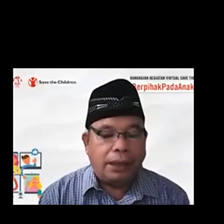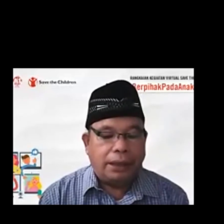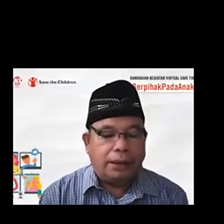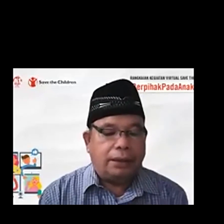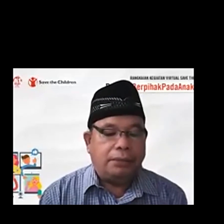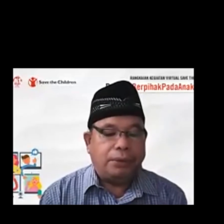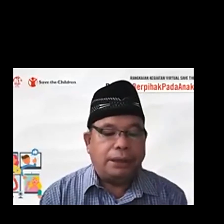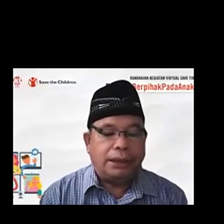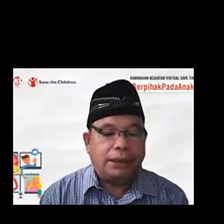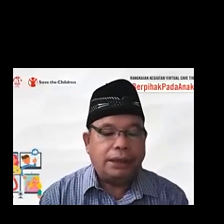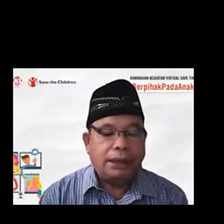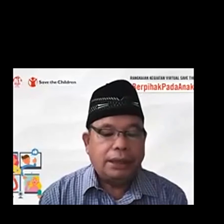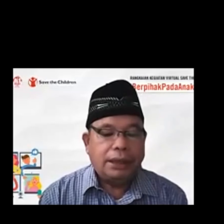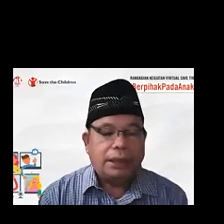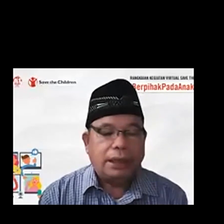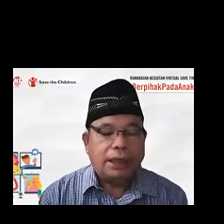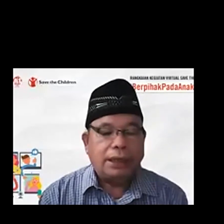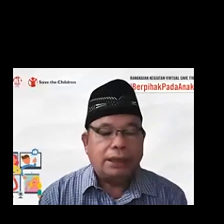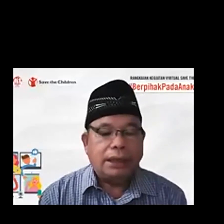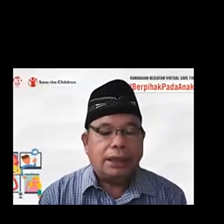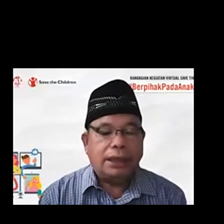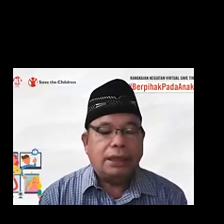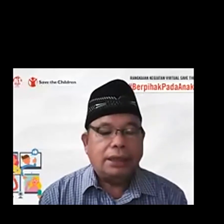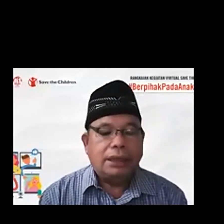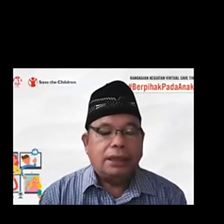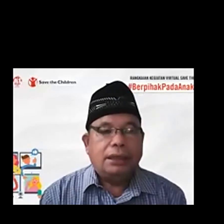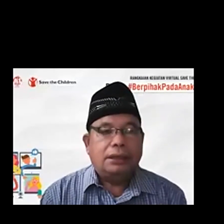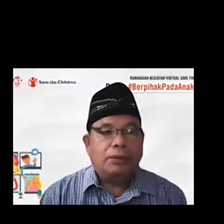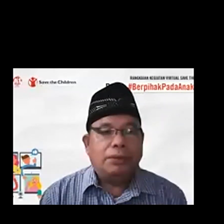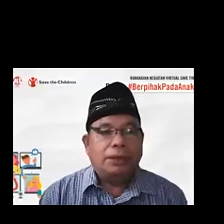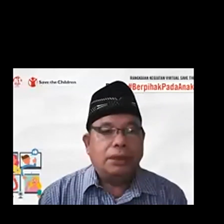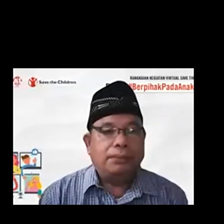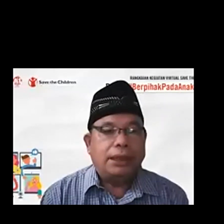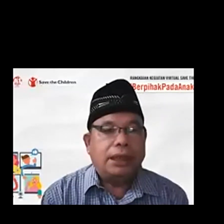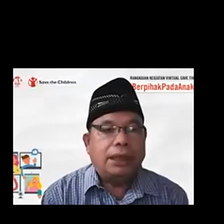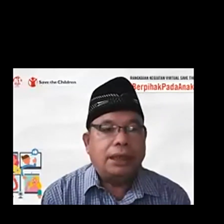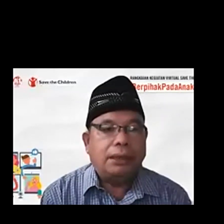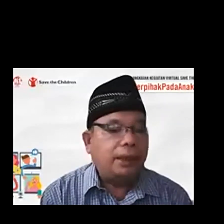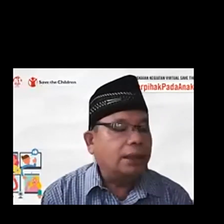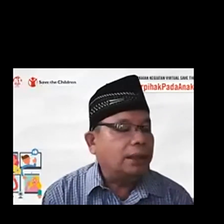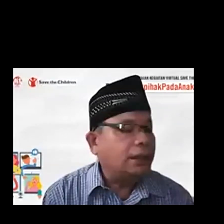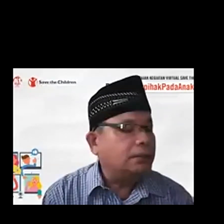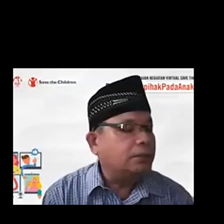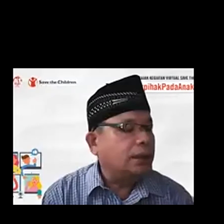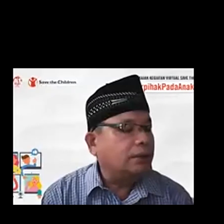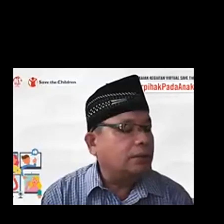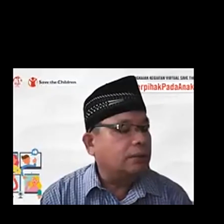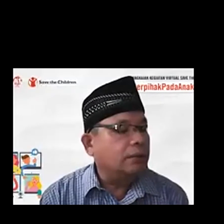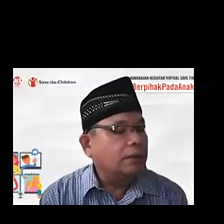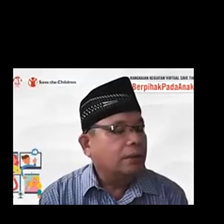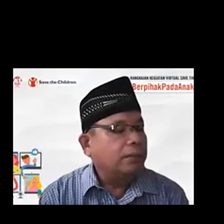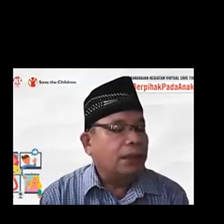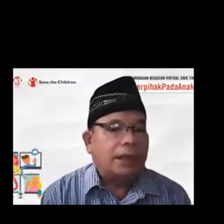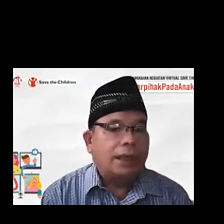berbagai informasi terkait sebelum masuk kepada apa yang nanti disebutkan